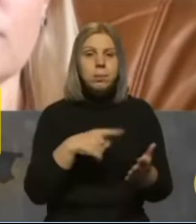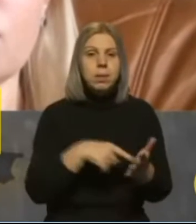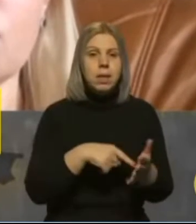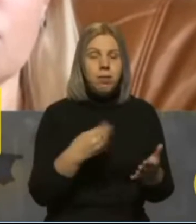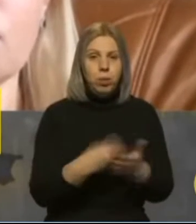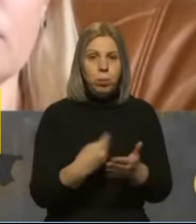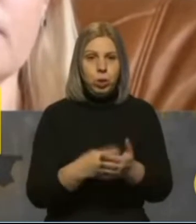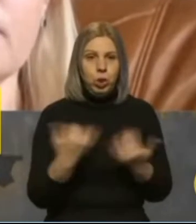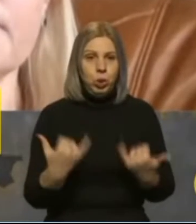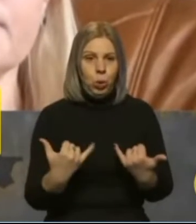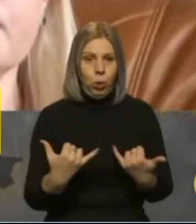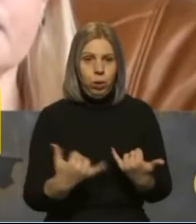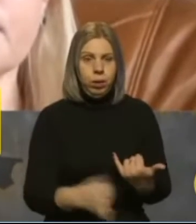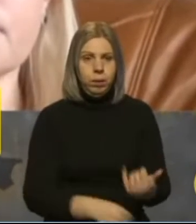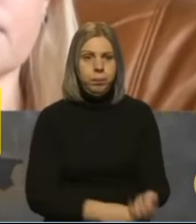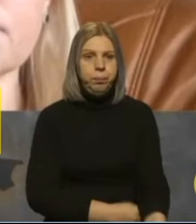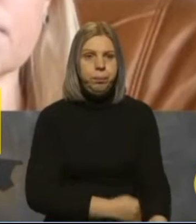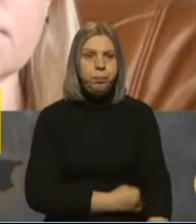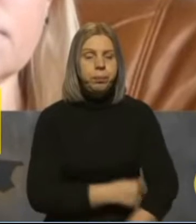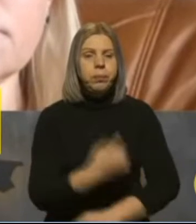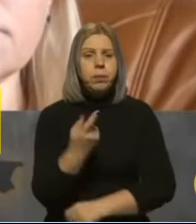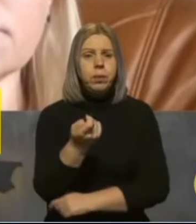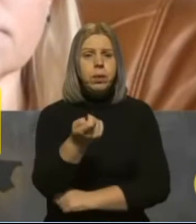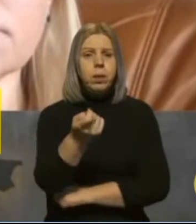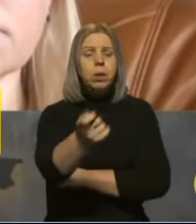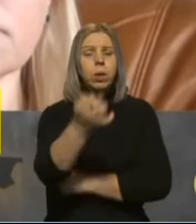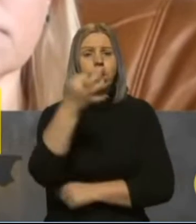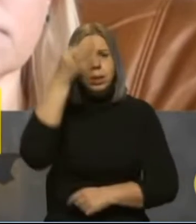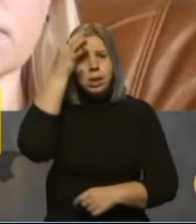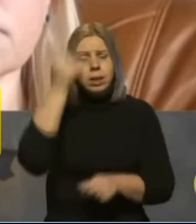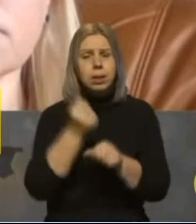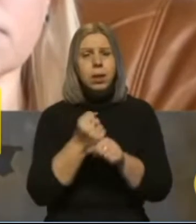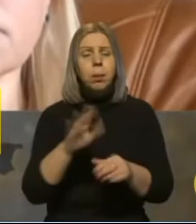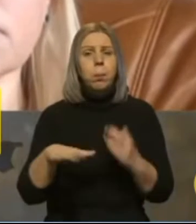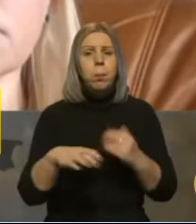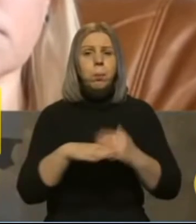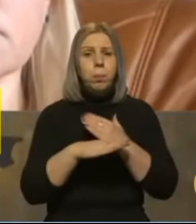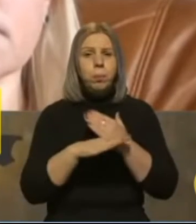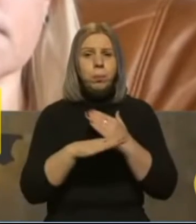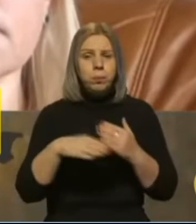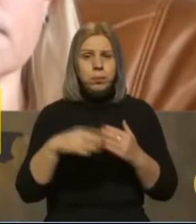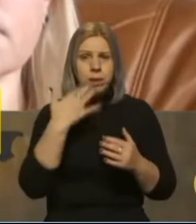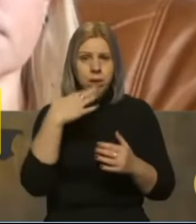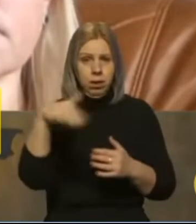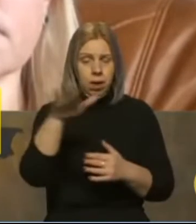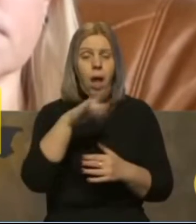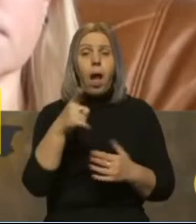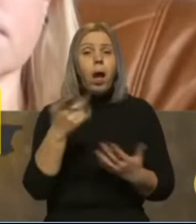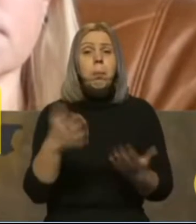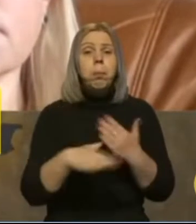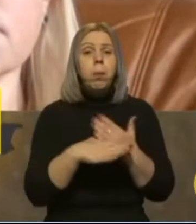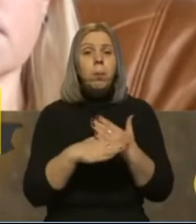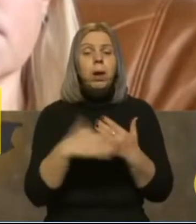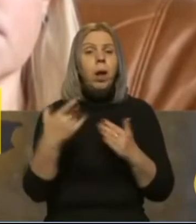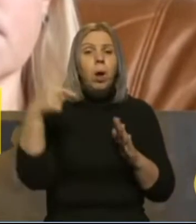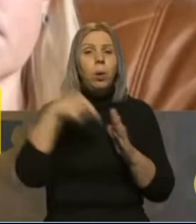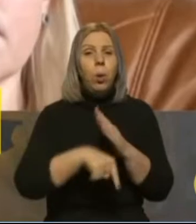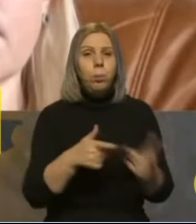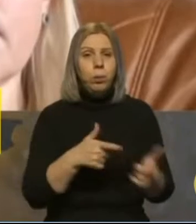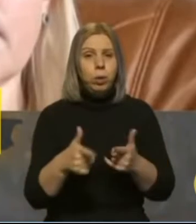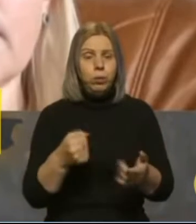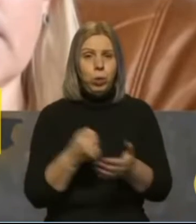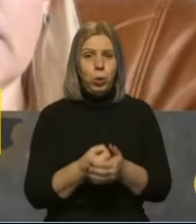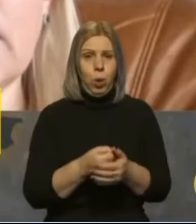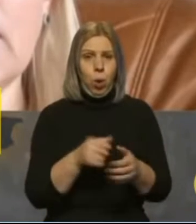місцевого бюджетів сьогодні. Ви трохи згадали про підтримку іноземних партнерів. Яким чином вони допомагають? Яка їхня роль у